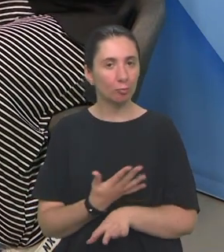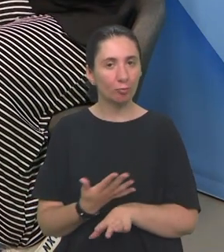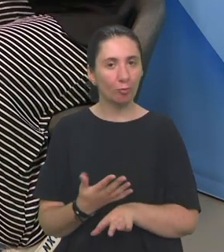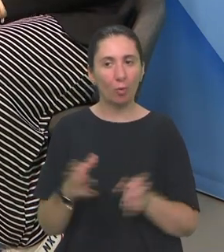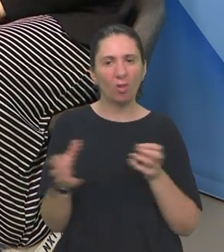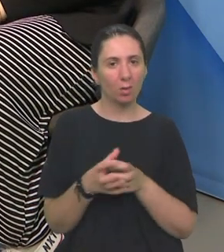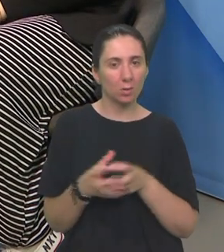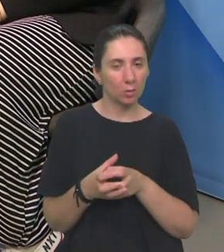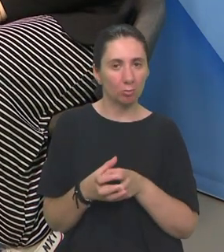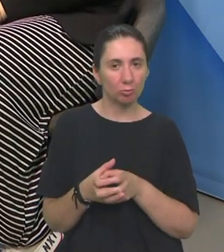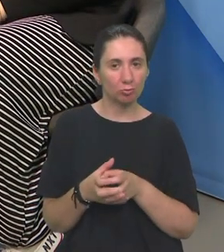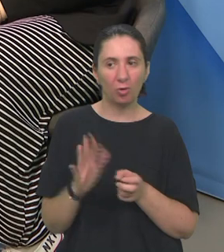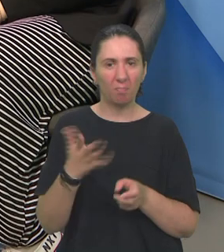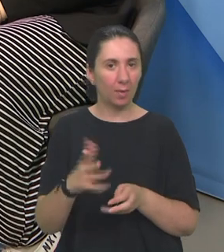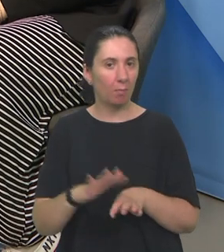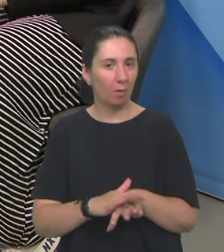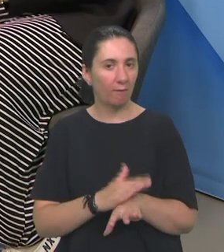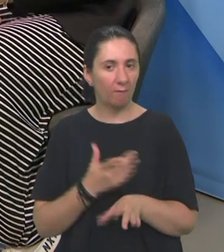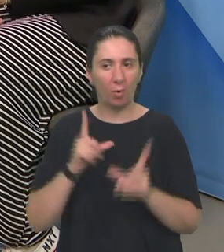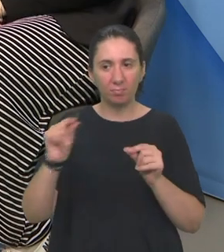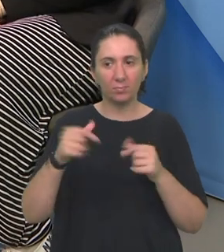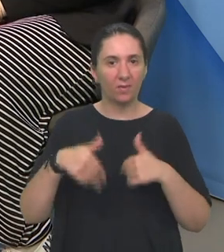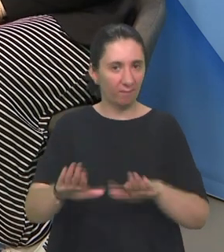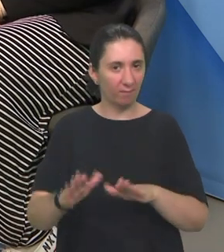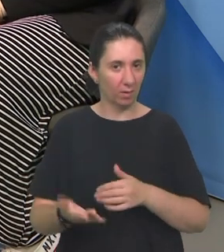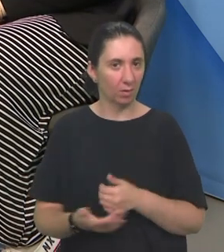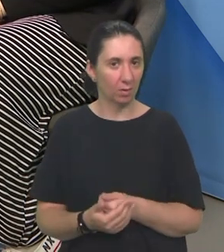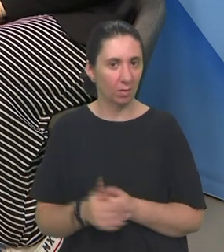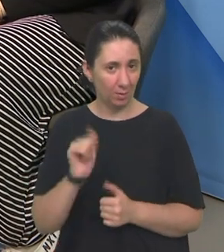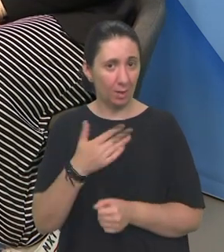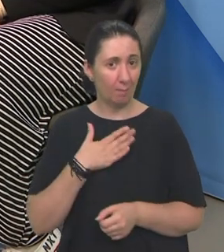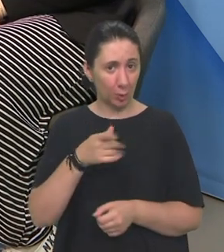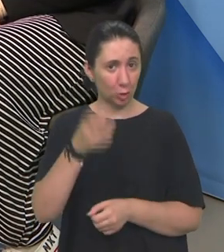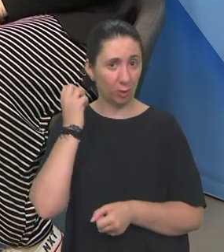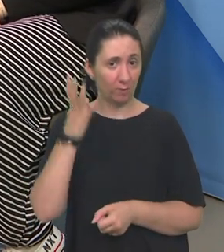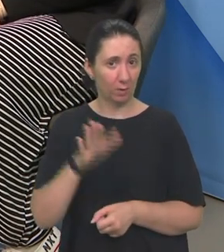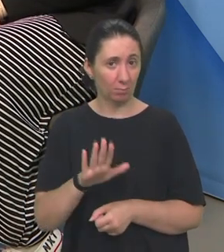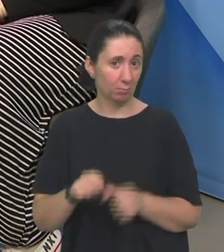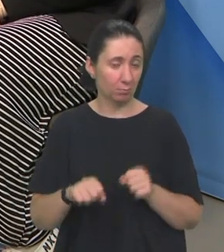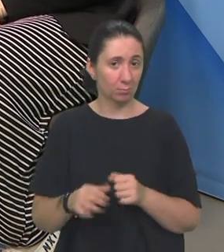pretjerano za druženjem ni za izlaskom van, zapravo Jel ima takvih dana?